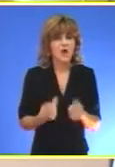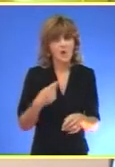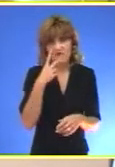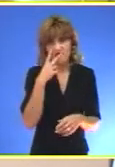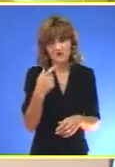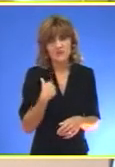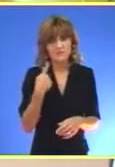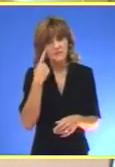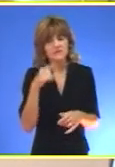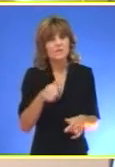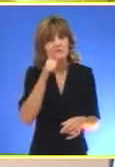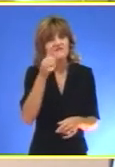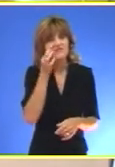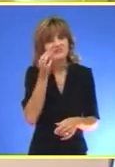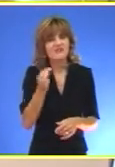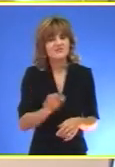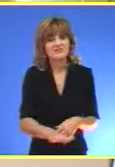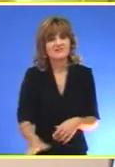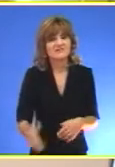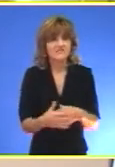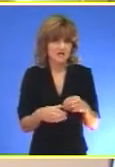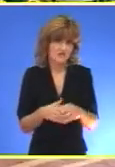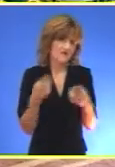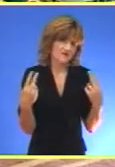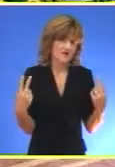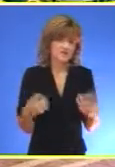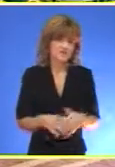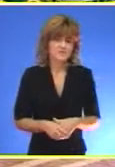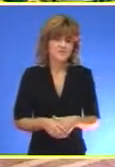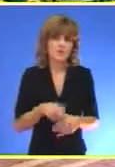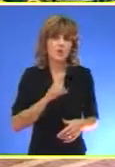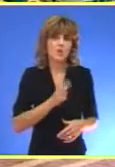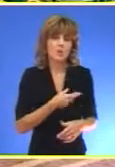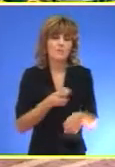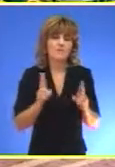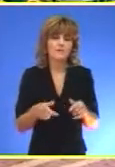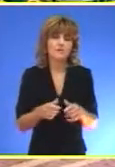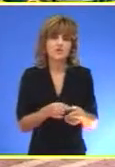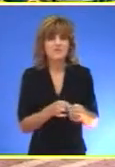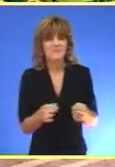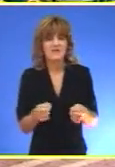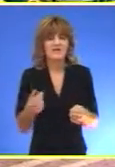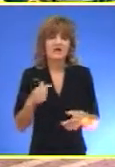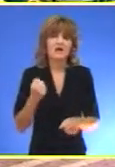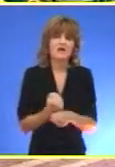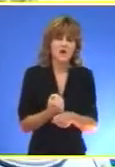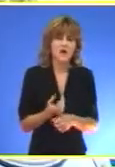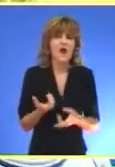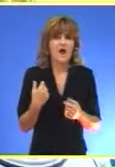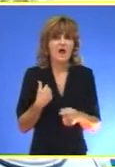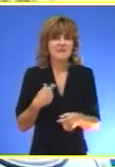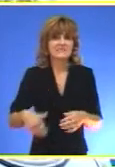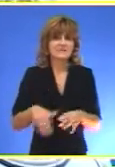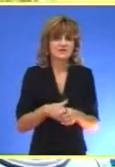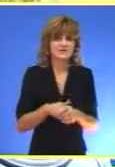Nama se čini ovom prvom danu da su deca zadovoljna To je najvažnije Ljubav se može meriti delima A zaposleni najsobično